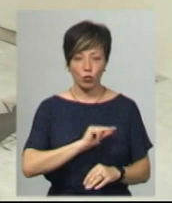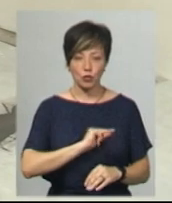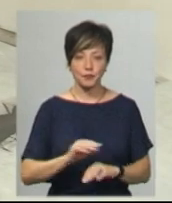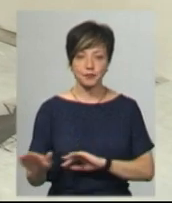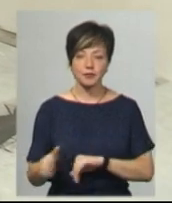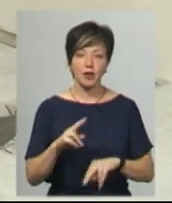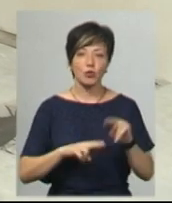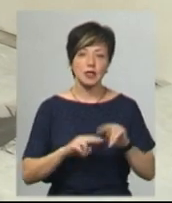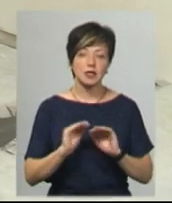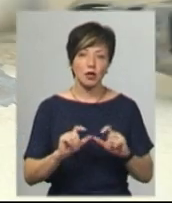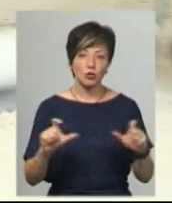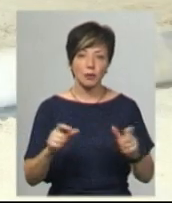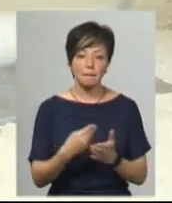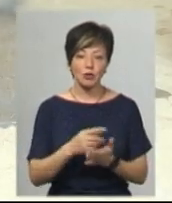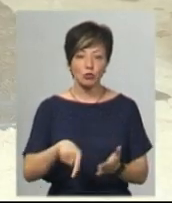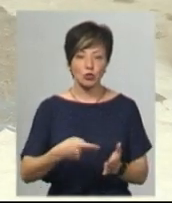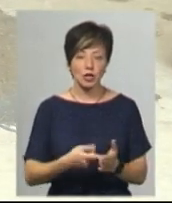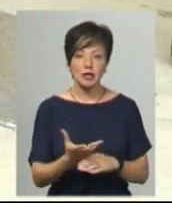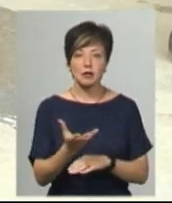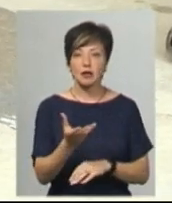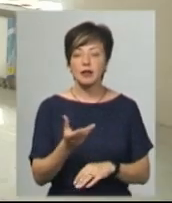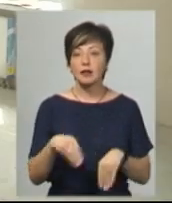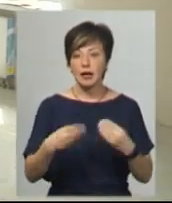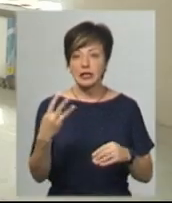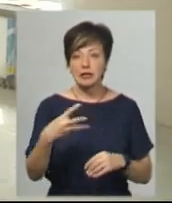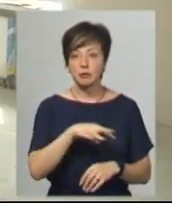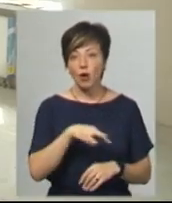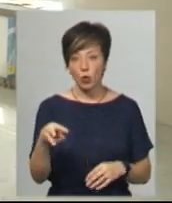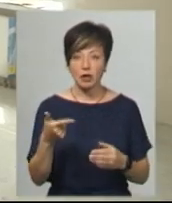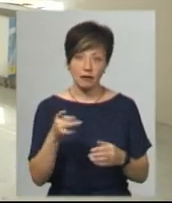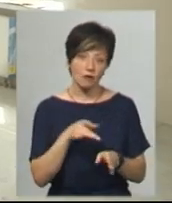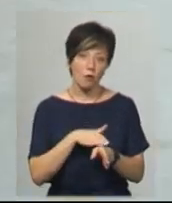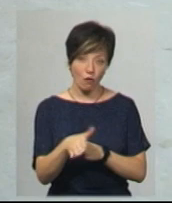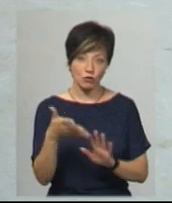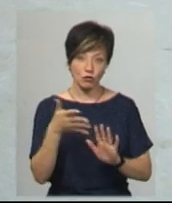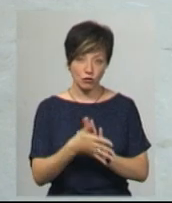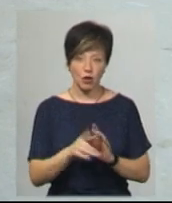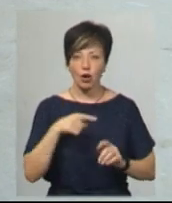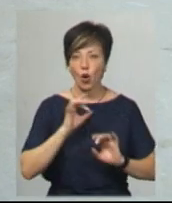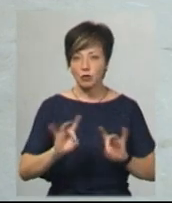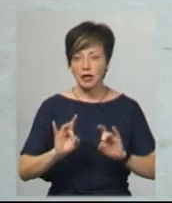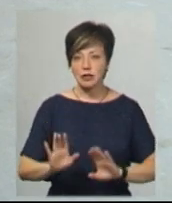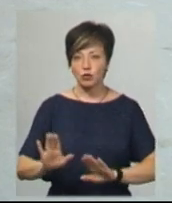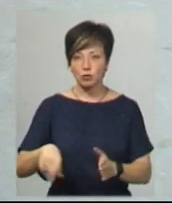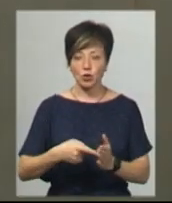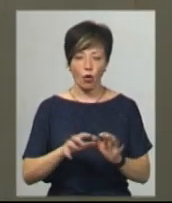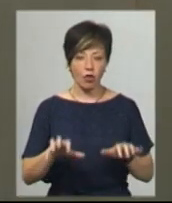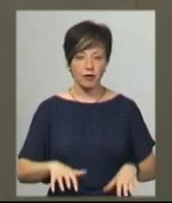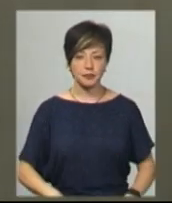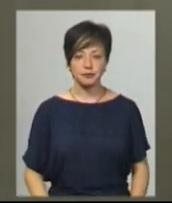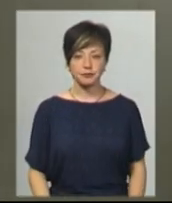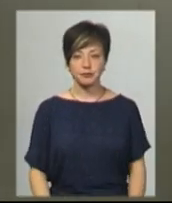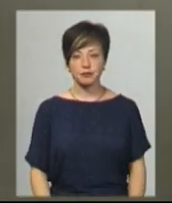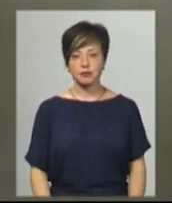будівництво садочку з міського бюджету надали 30 мільйонів гривень, які повністю освоїли, розповідає заступник Кмельницького міського голови Андрій